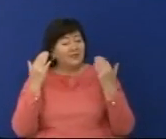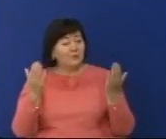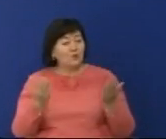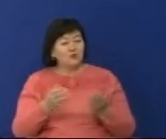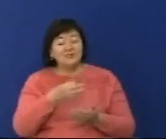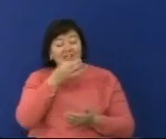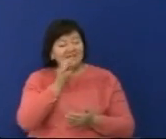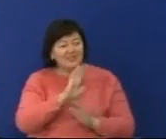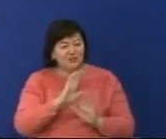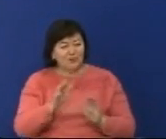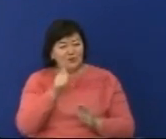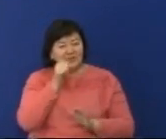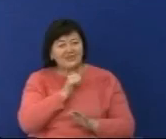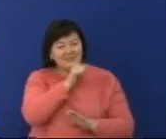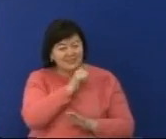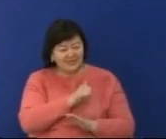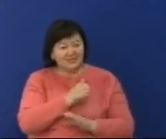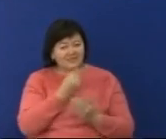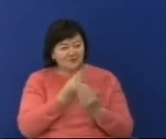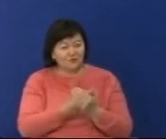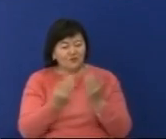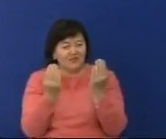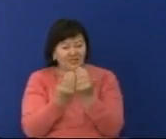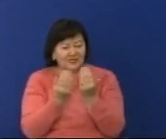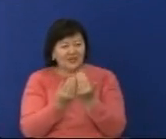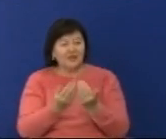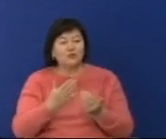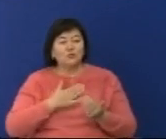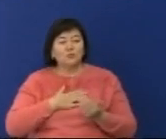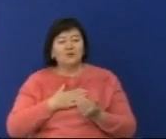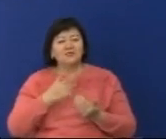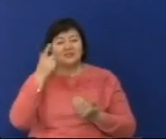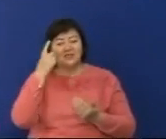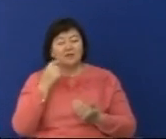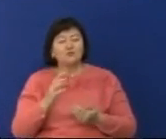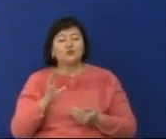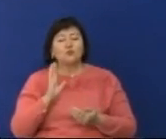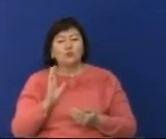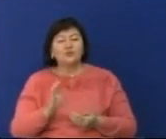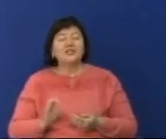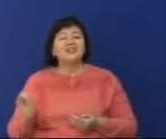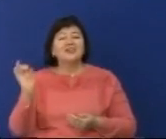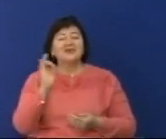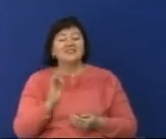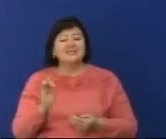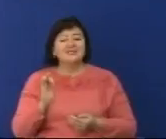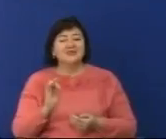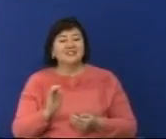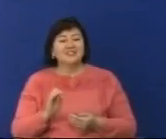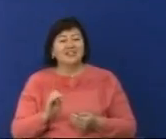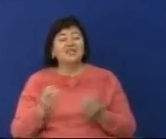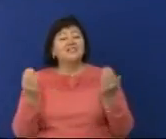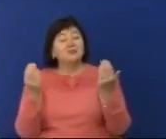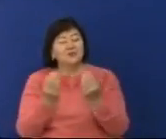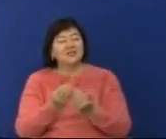Әріне, біздің театрдың өзінді құпиялары бар, бірақ біз көрермендерді ең қызықты, ой салатын және жұмбақ спектакілдермен